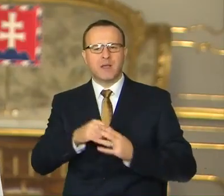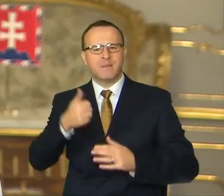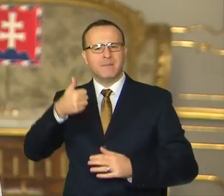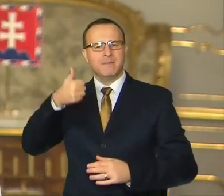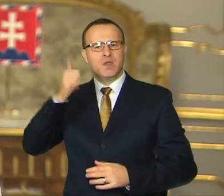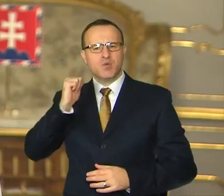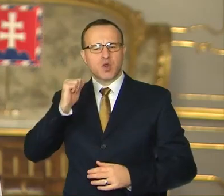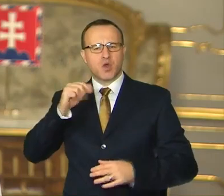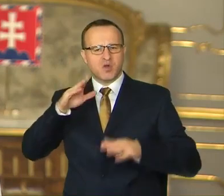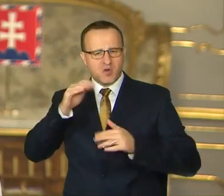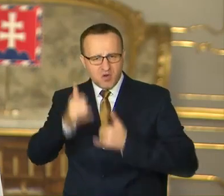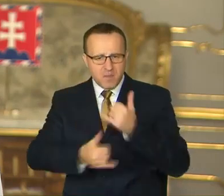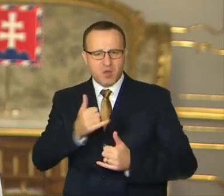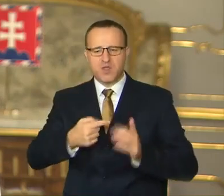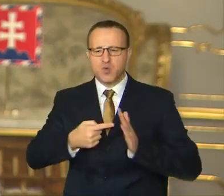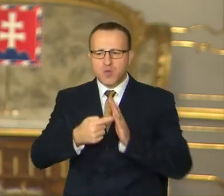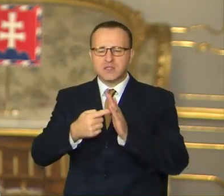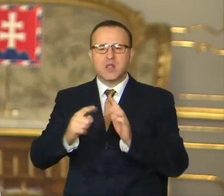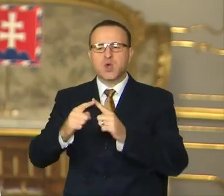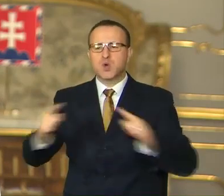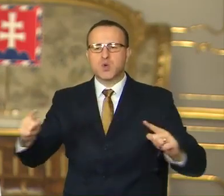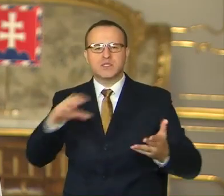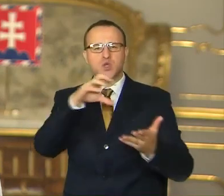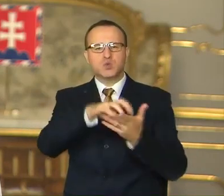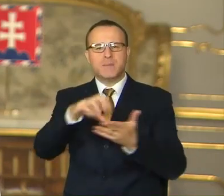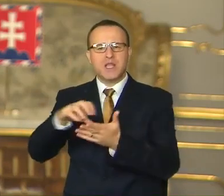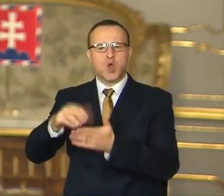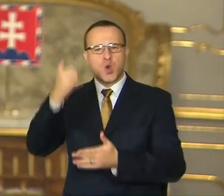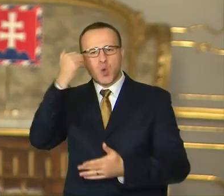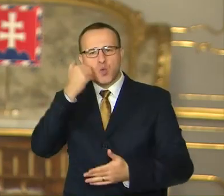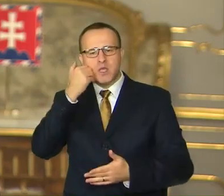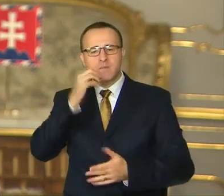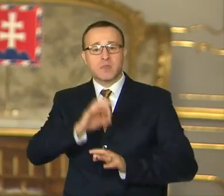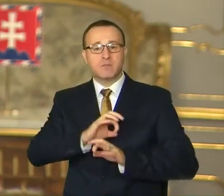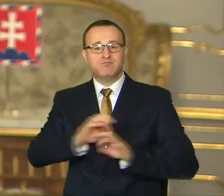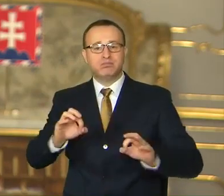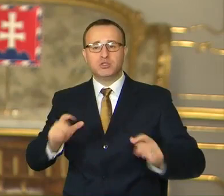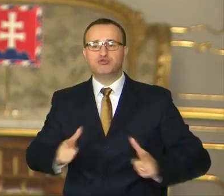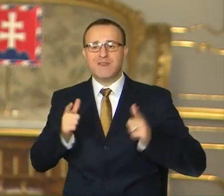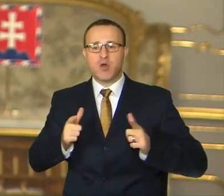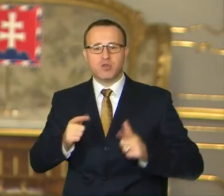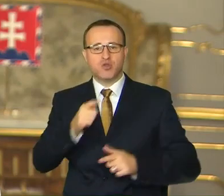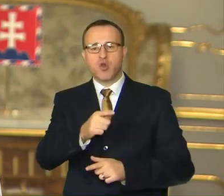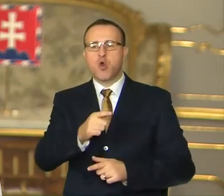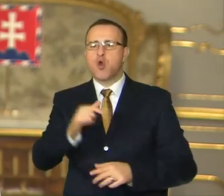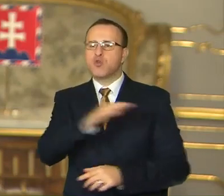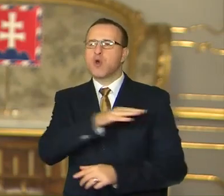rok nám znovu ukázal, že pre mnohé skupiny ľudí na Slovensku dôstojný život ani zďaleka nie je realitou.